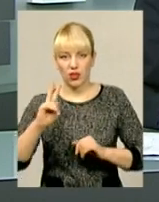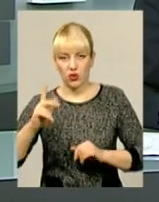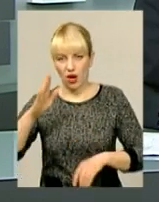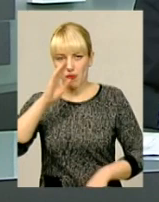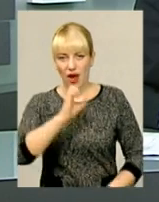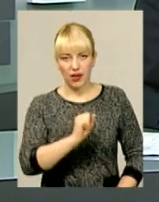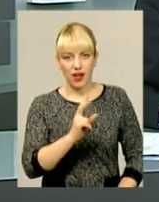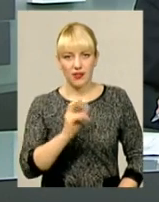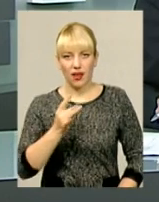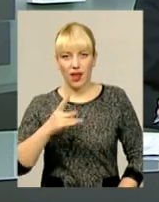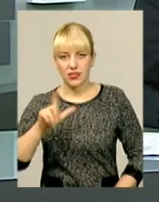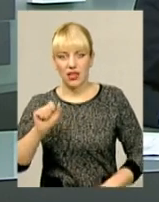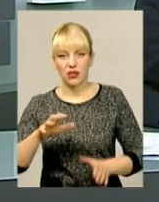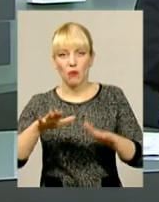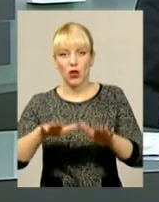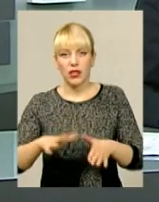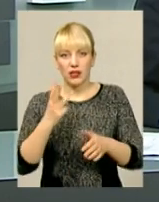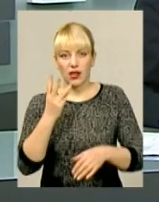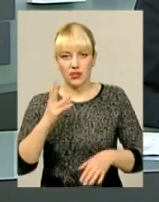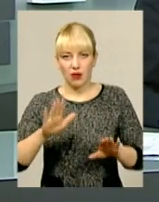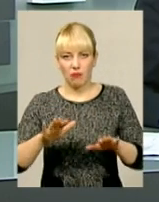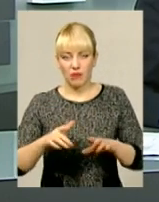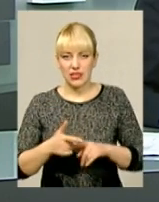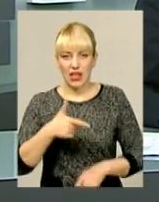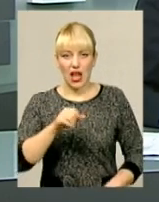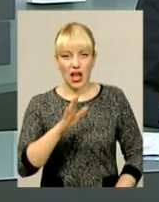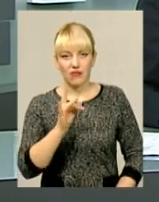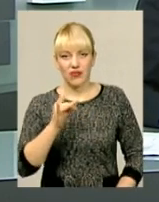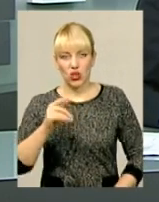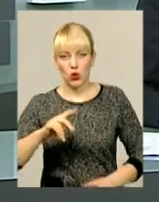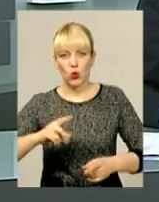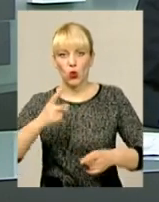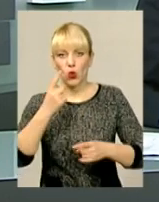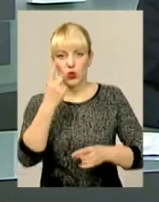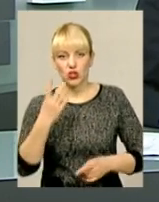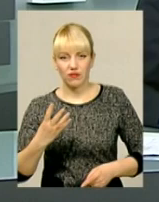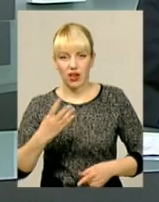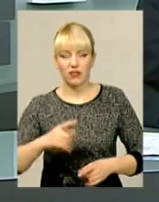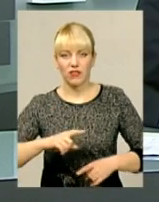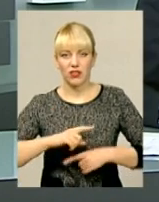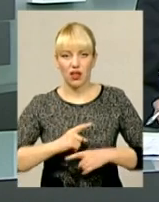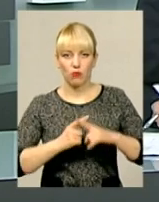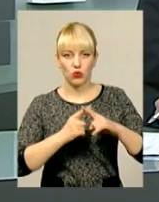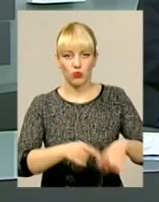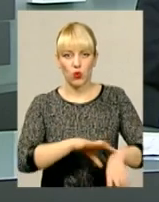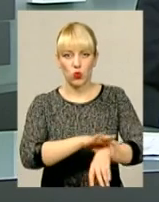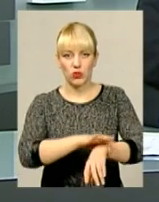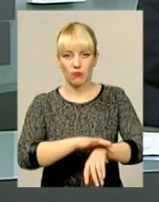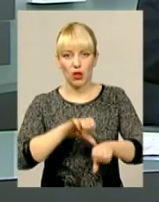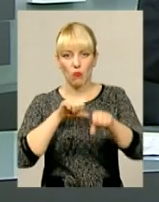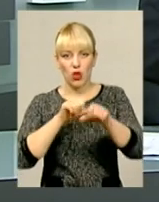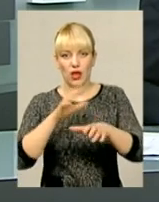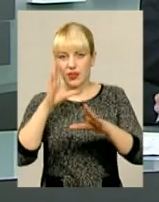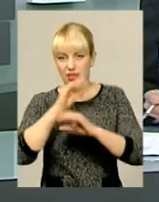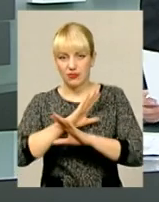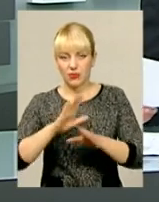посів третє місце. Ще один хмельничанин В'ячеслав Гаврилюк у чвертьфіналі поступився узбецькому боксеру та не зміг боротись за